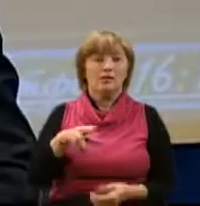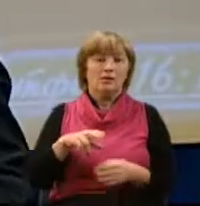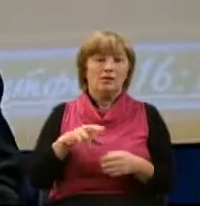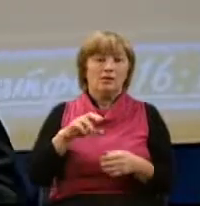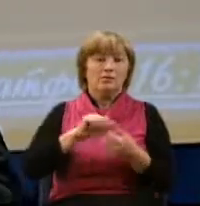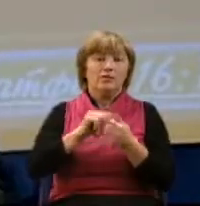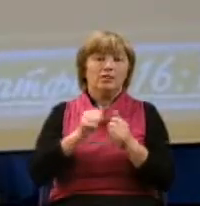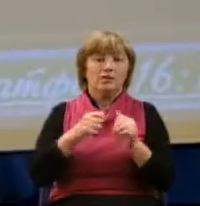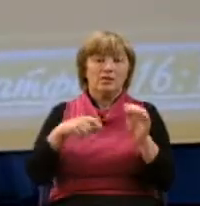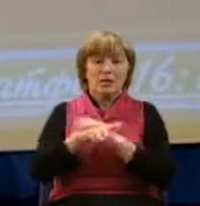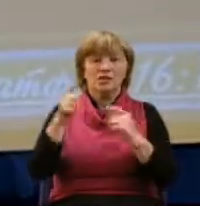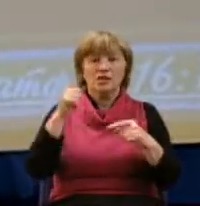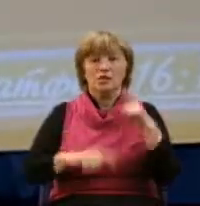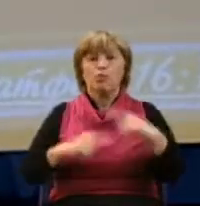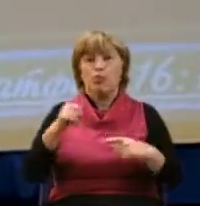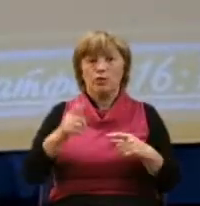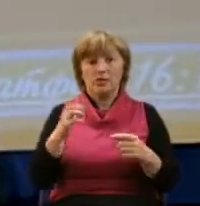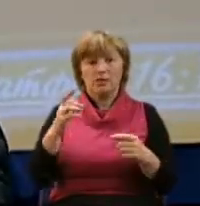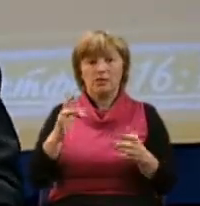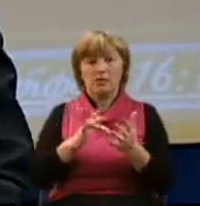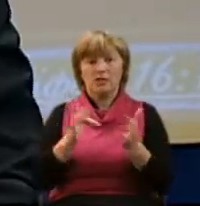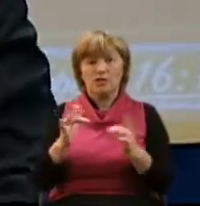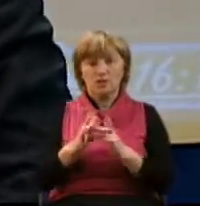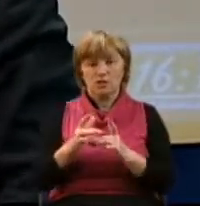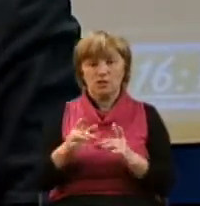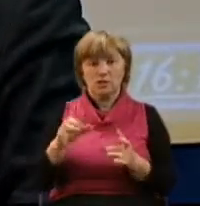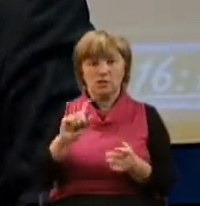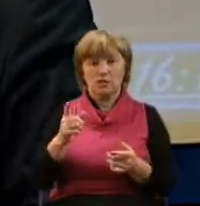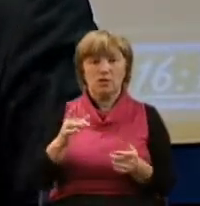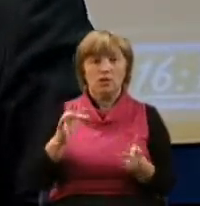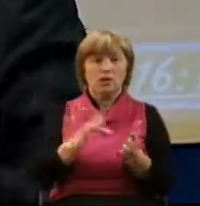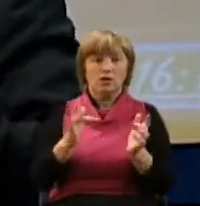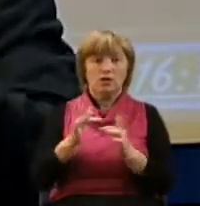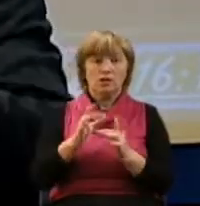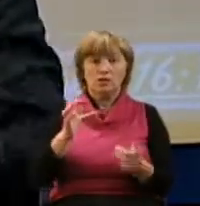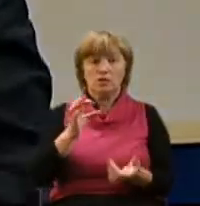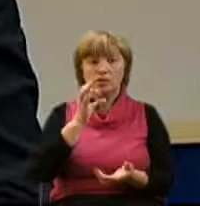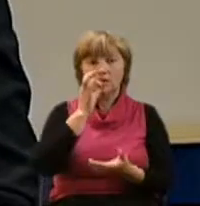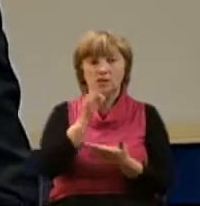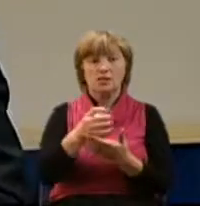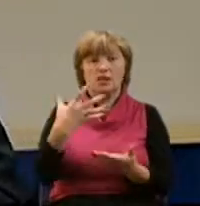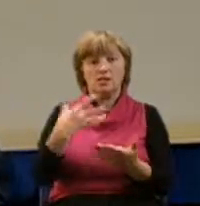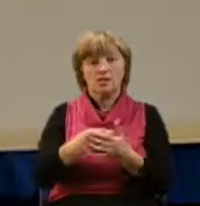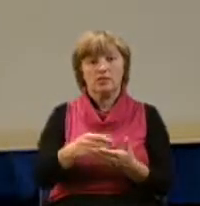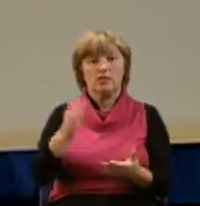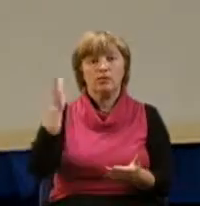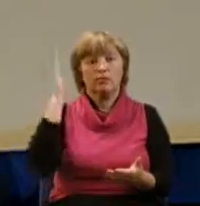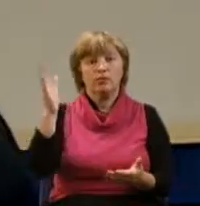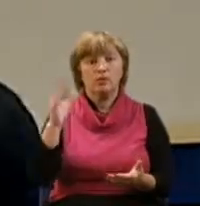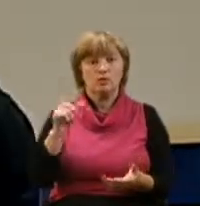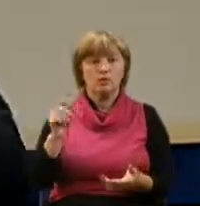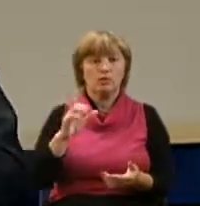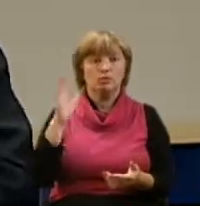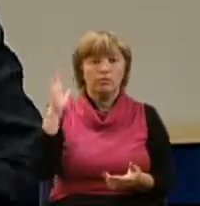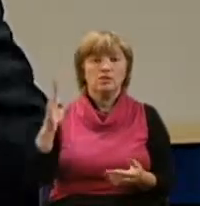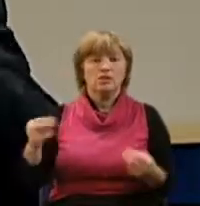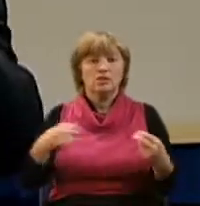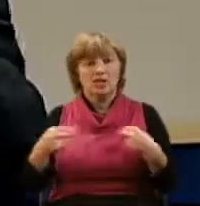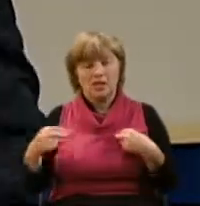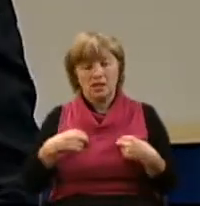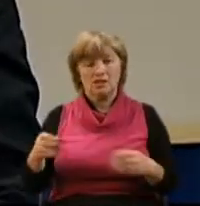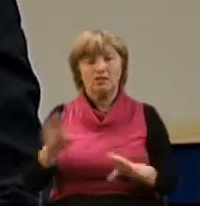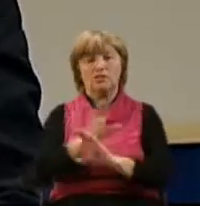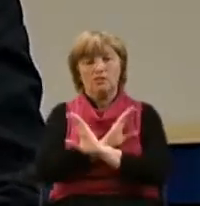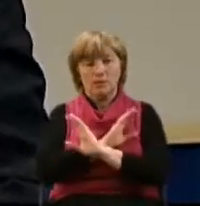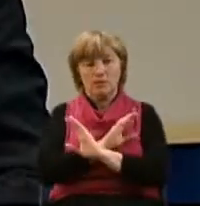с Иисусом. Спорить в отношении того, что Иисус, говоря о своем будущем, предвестил ученикам, что он должен пострадать и